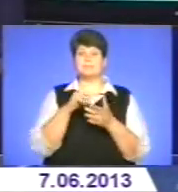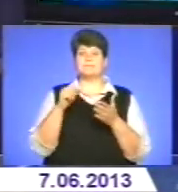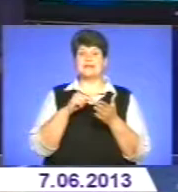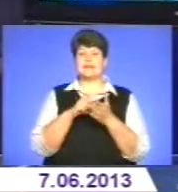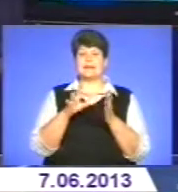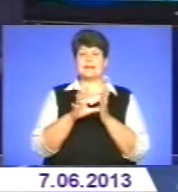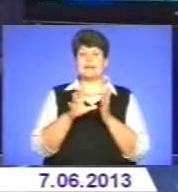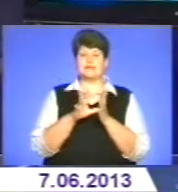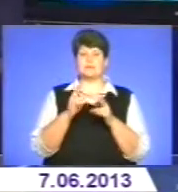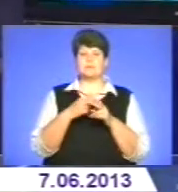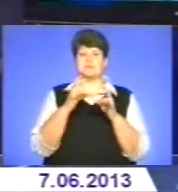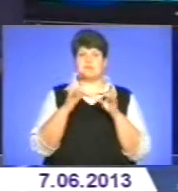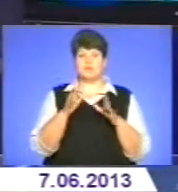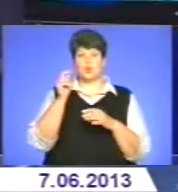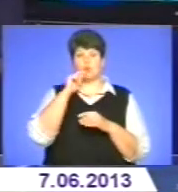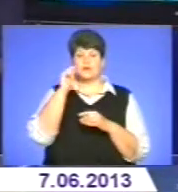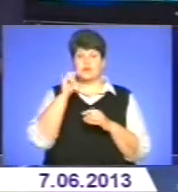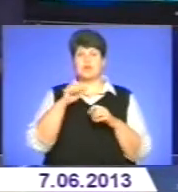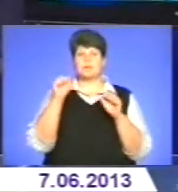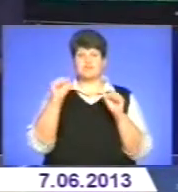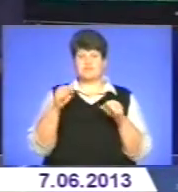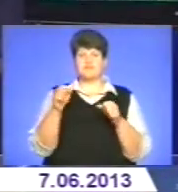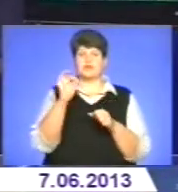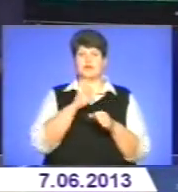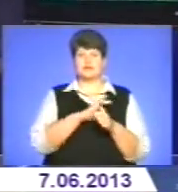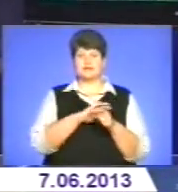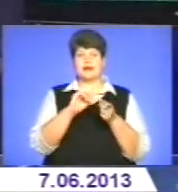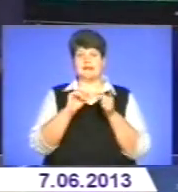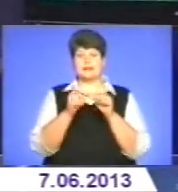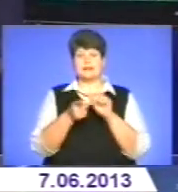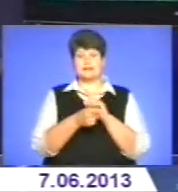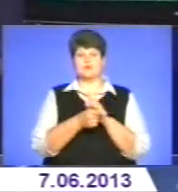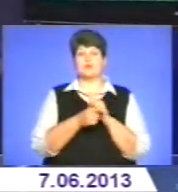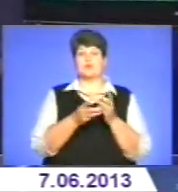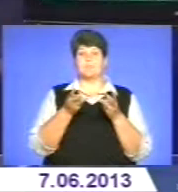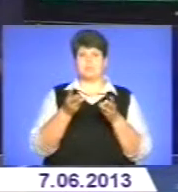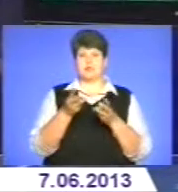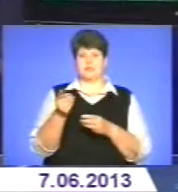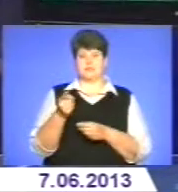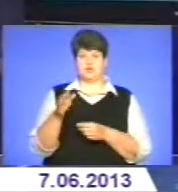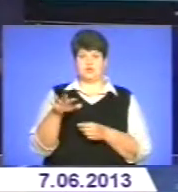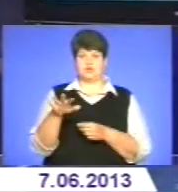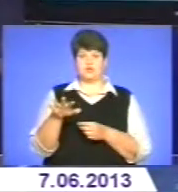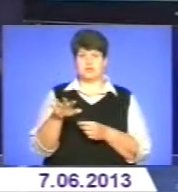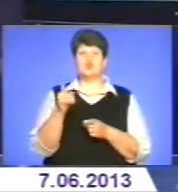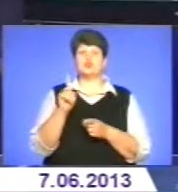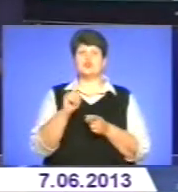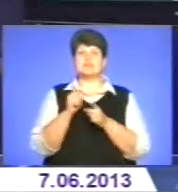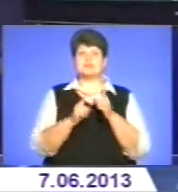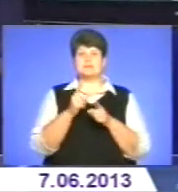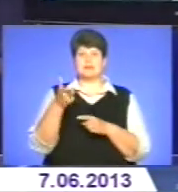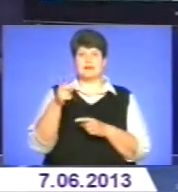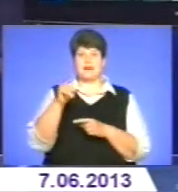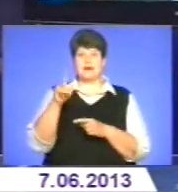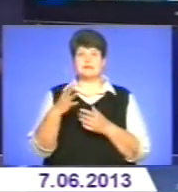енергетичної безпеки України та можливість використання альтернативного палива на Тернопільщині. Що замінить природний газ